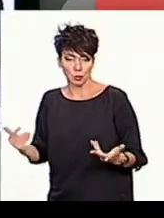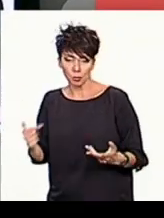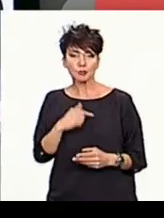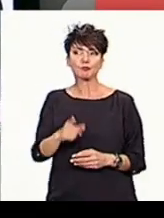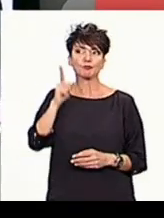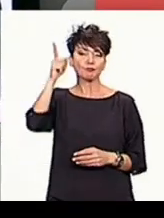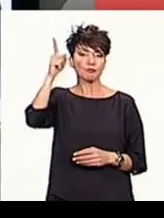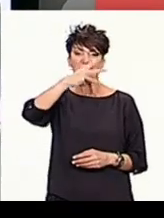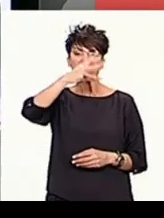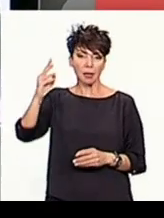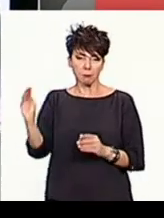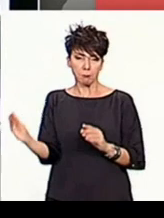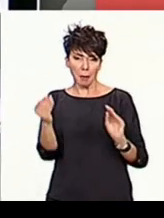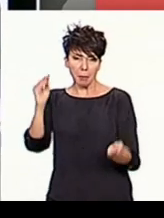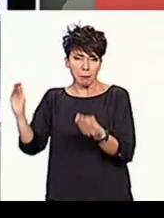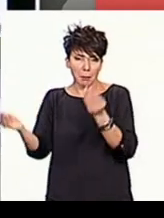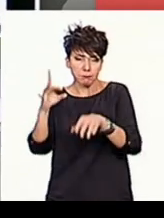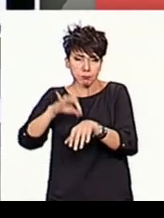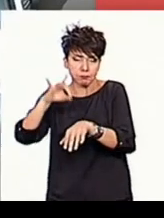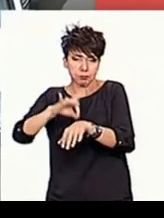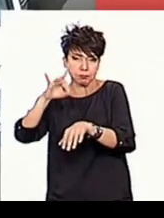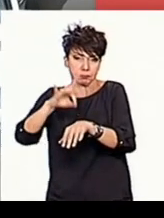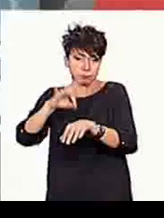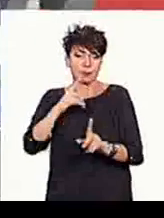για τοπική καραντίνα λόγω των αλλεπάλληλων κρουσμάτων.